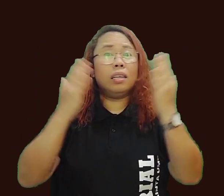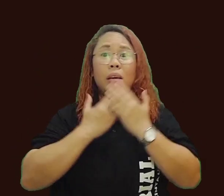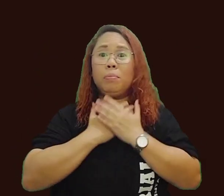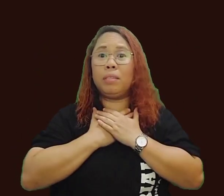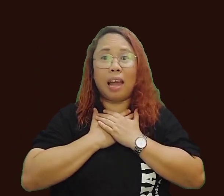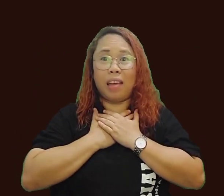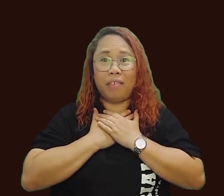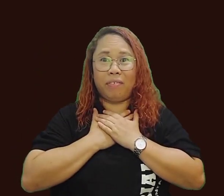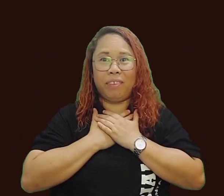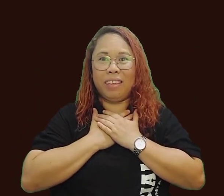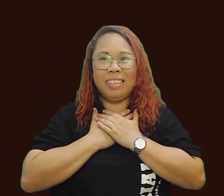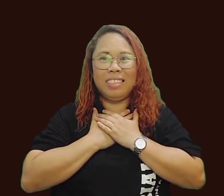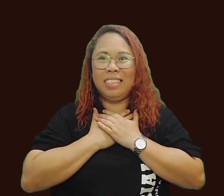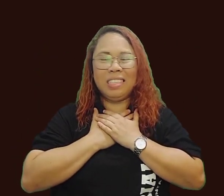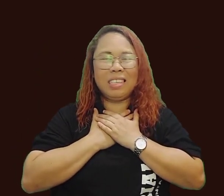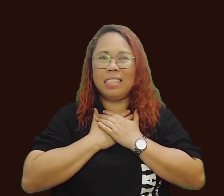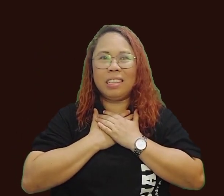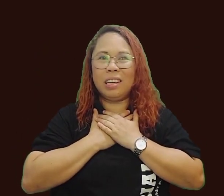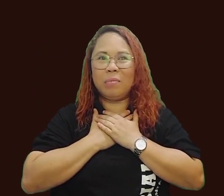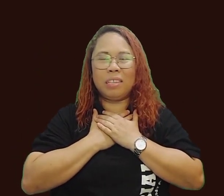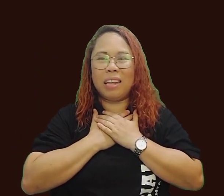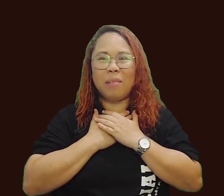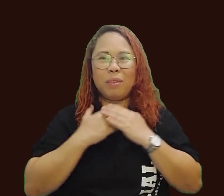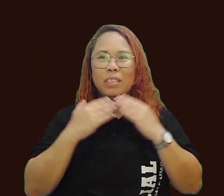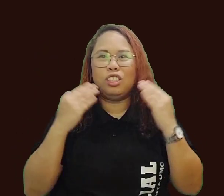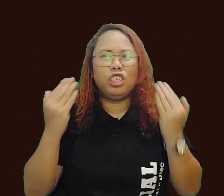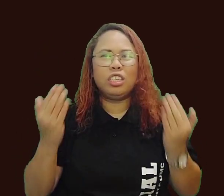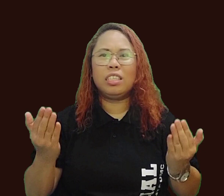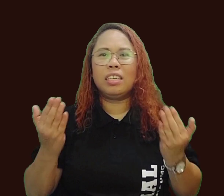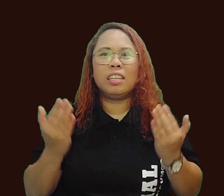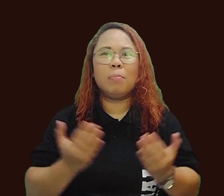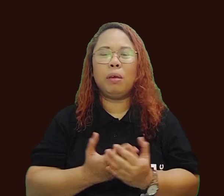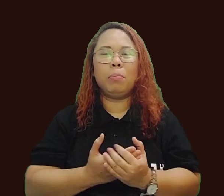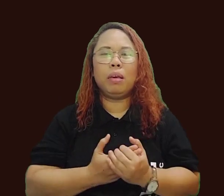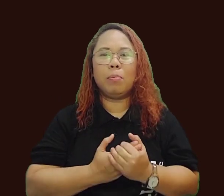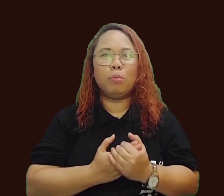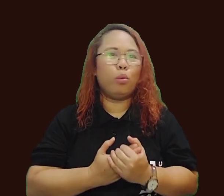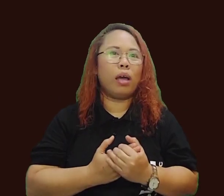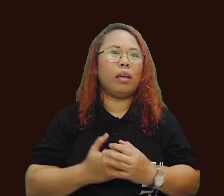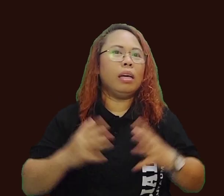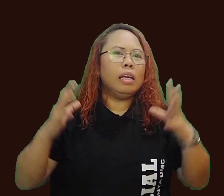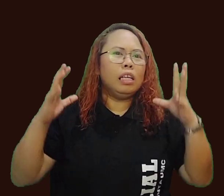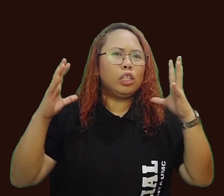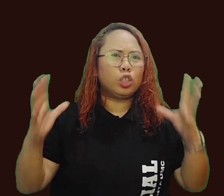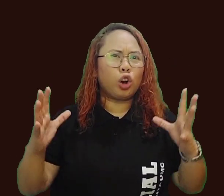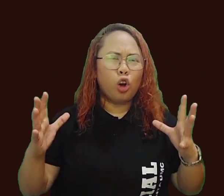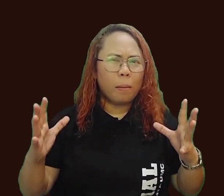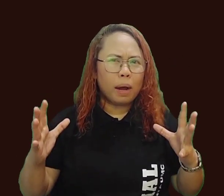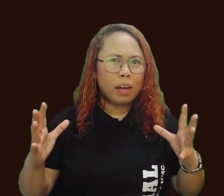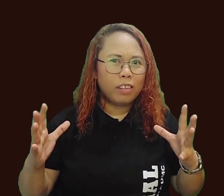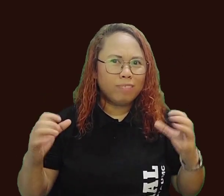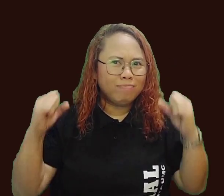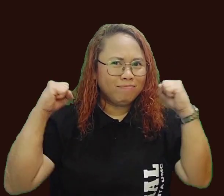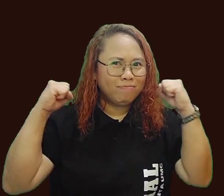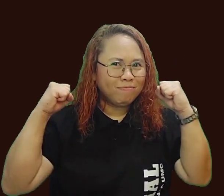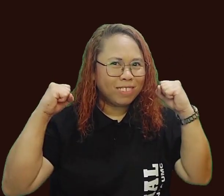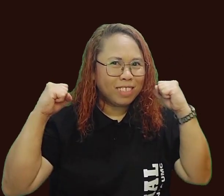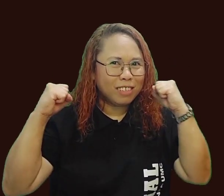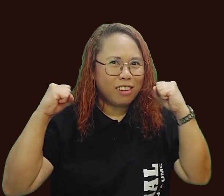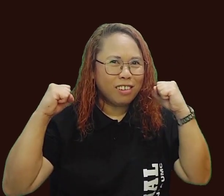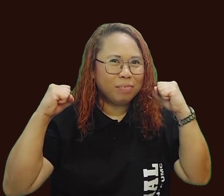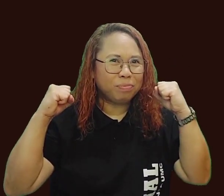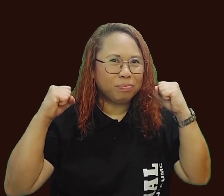gives life. Jesus gives life. Na si Jesus ang nagbibigay buhay. Strong ka ba ngayon?